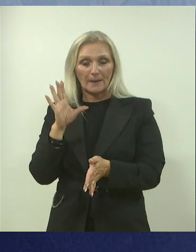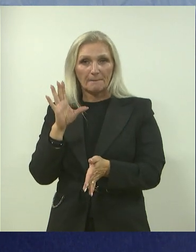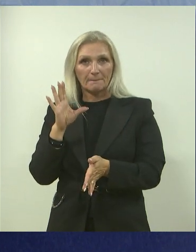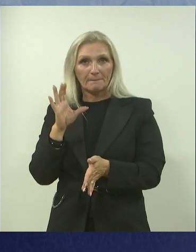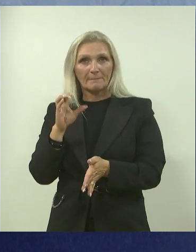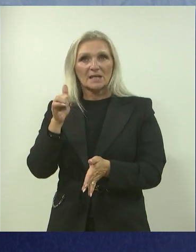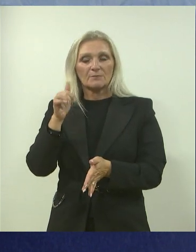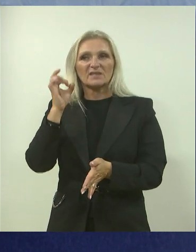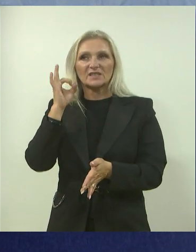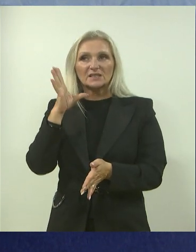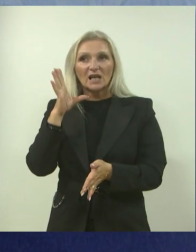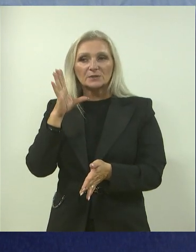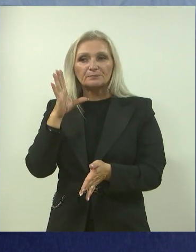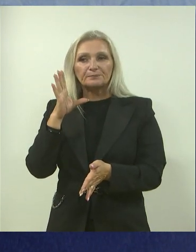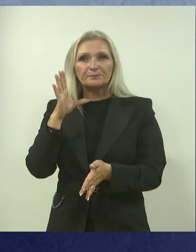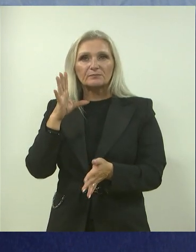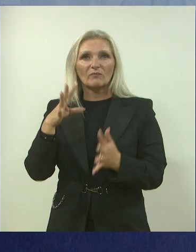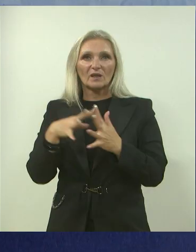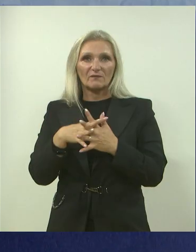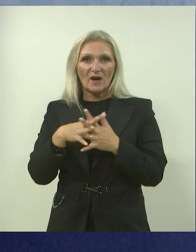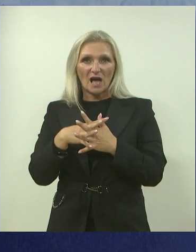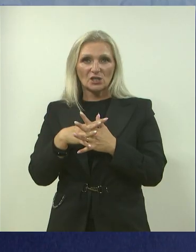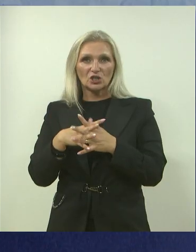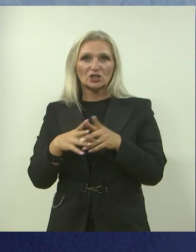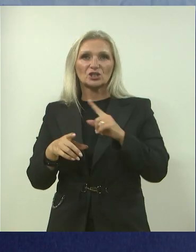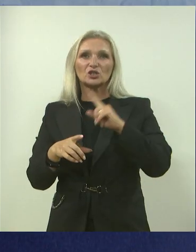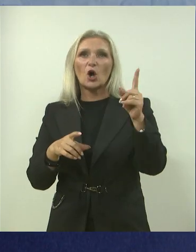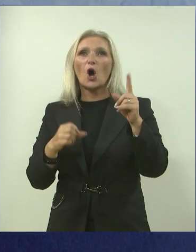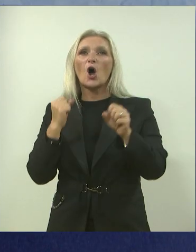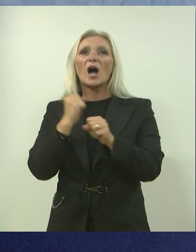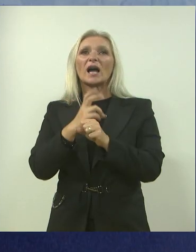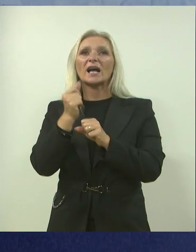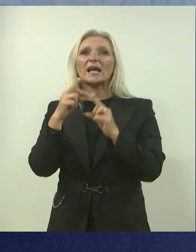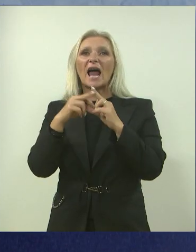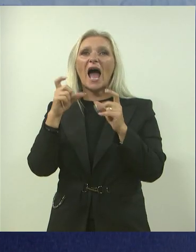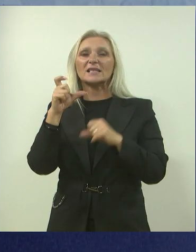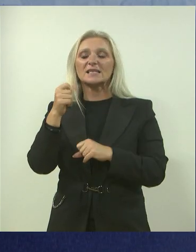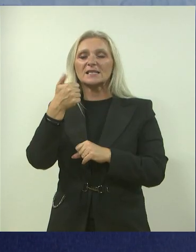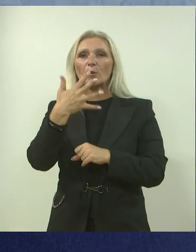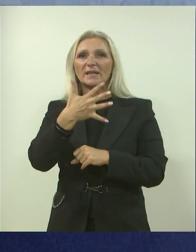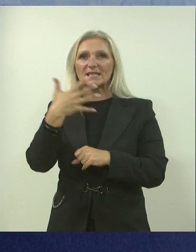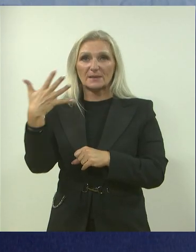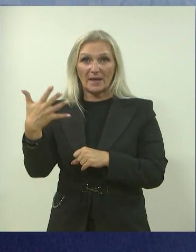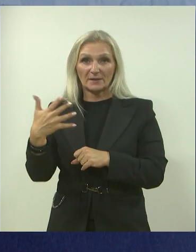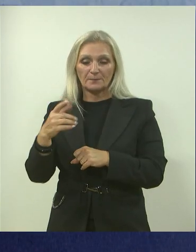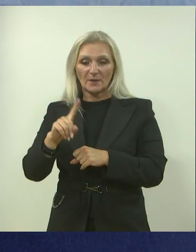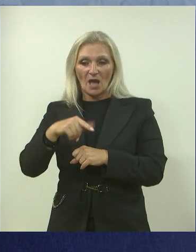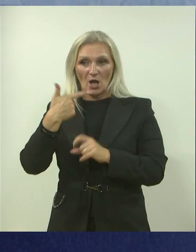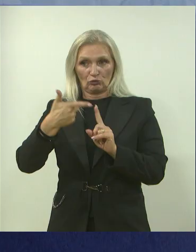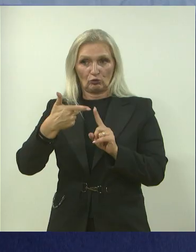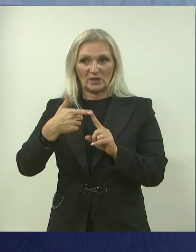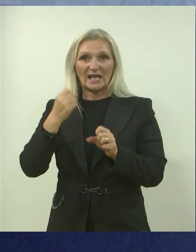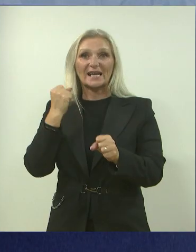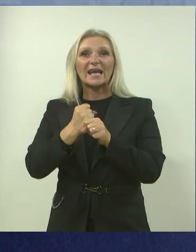Prvi dan je bilo do Varažnji za grad, 155 km, drugi dan je bilo